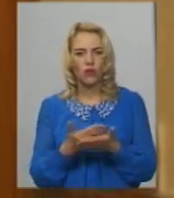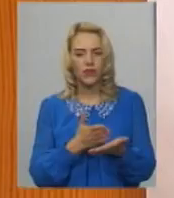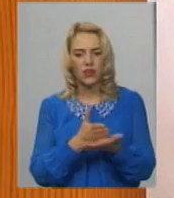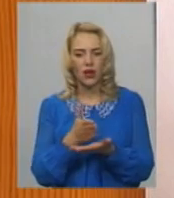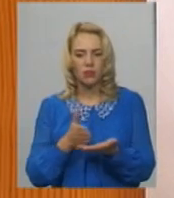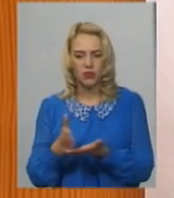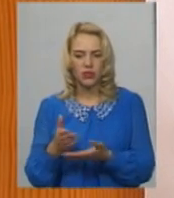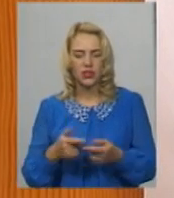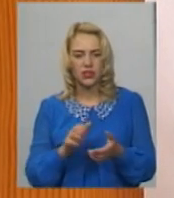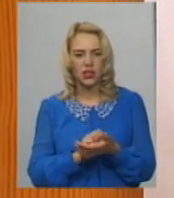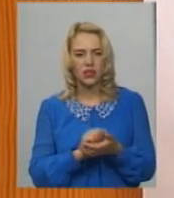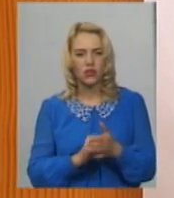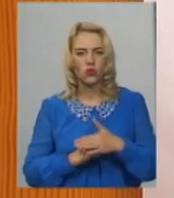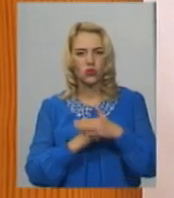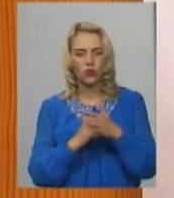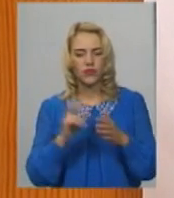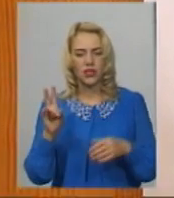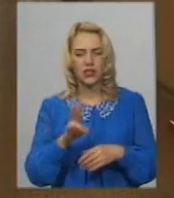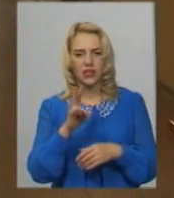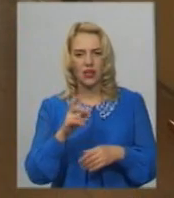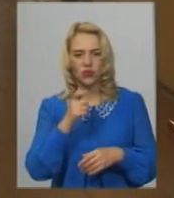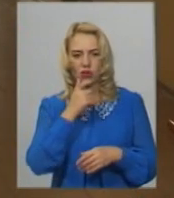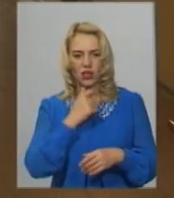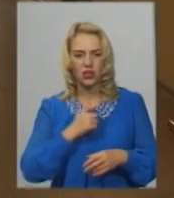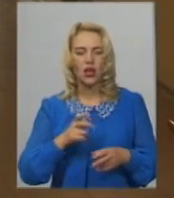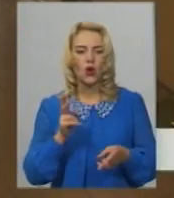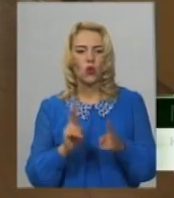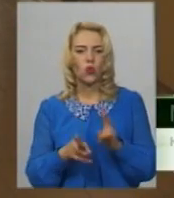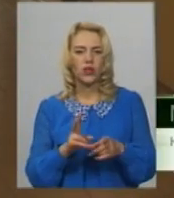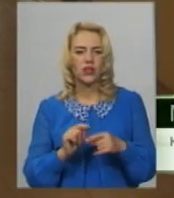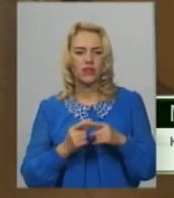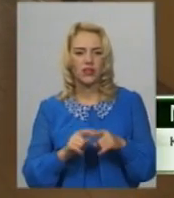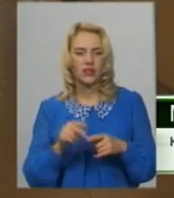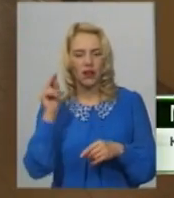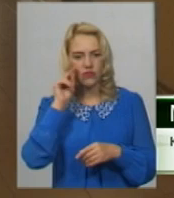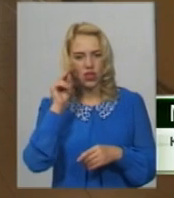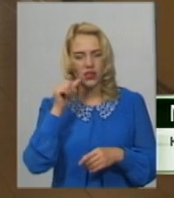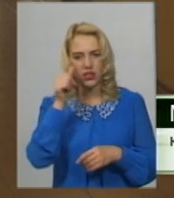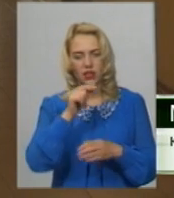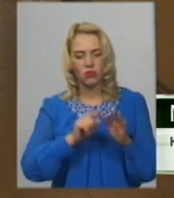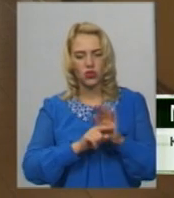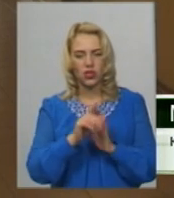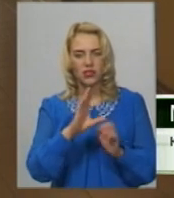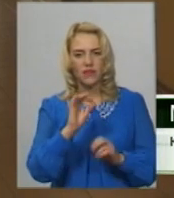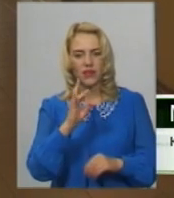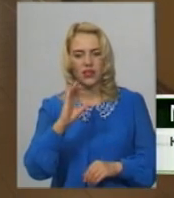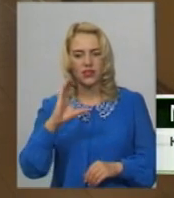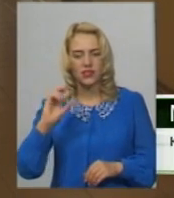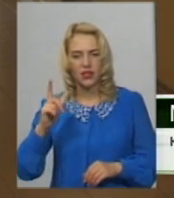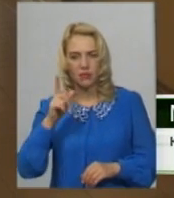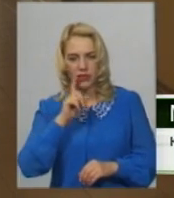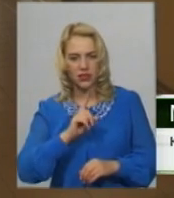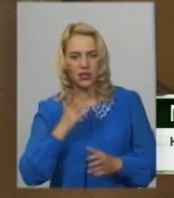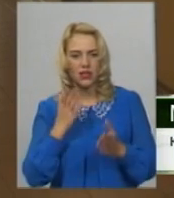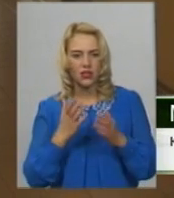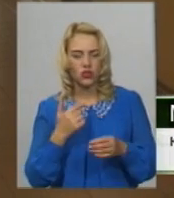основи християнської етики, кулінарія та в'язання. Навчальний рік починається, як і у всіх університетах, з вересня місяця. Але доки